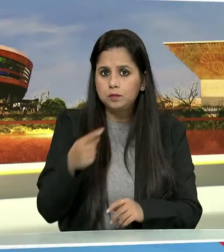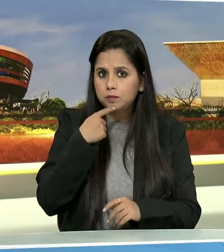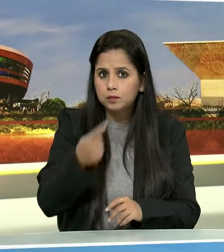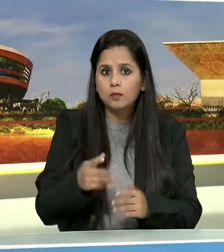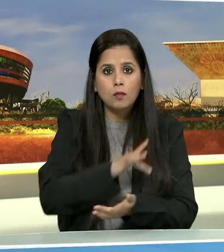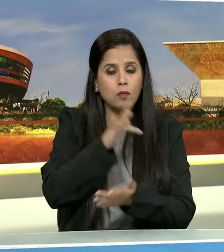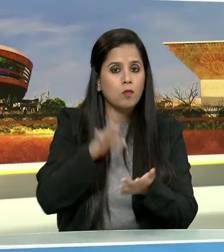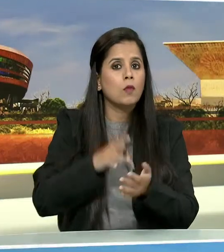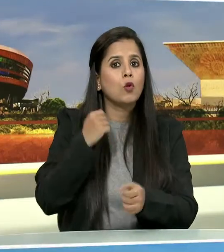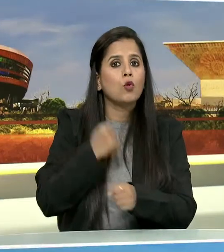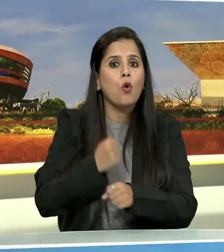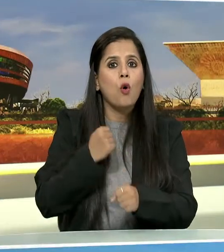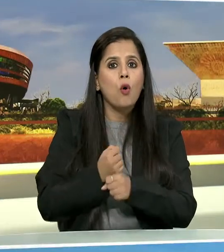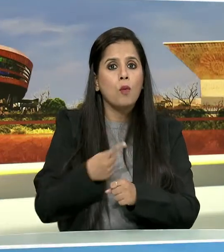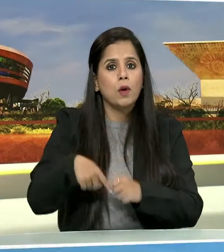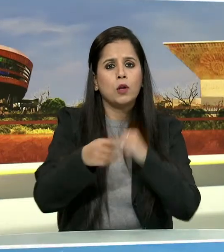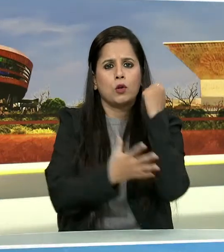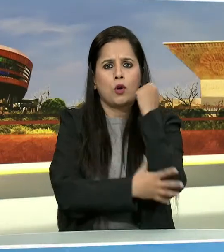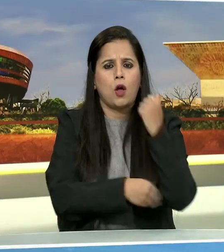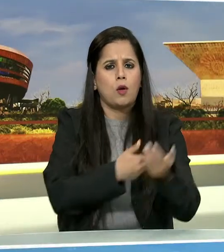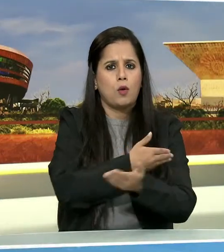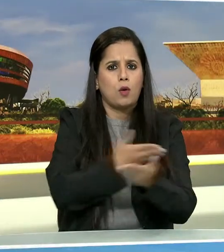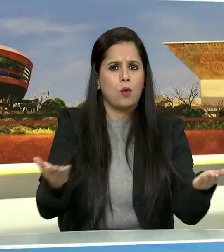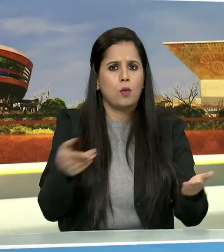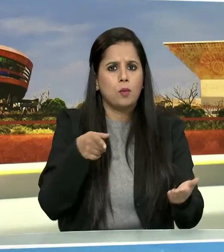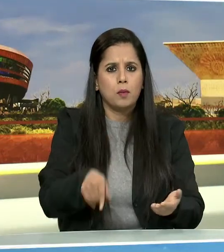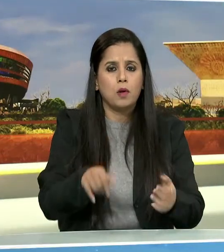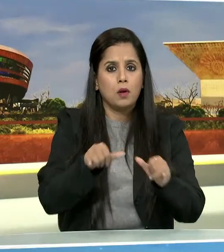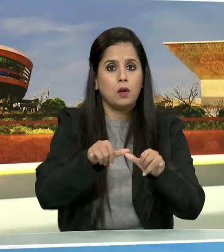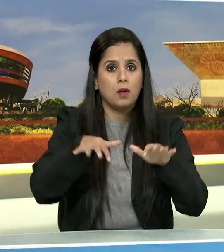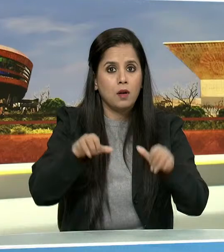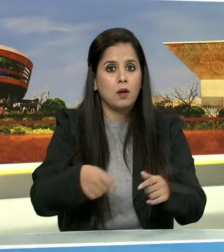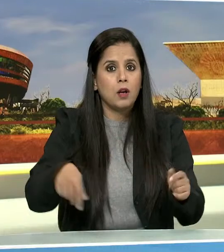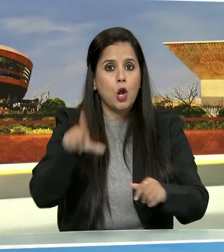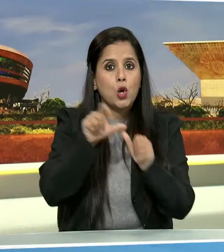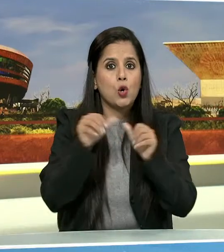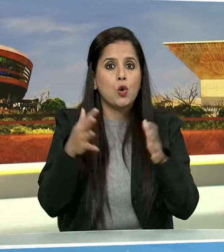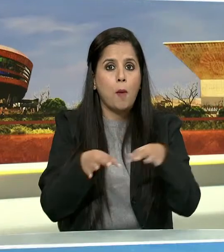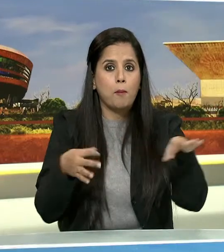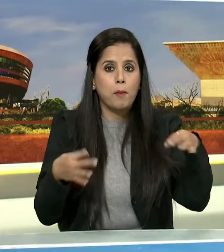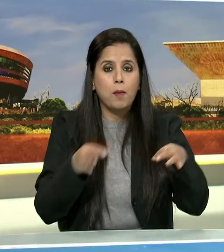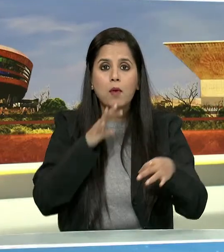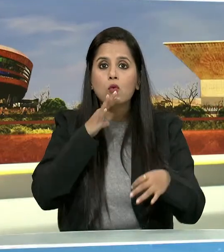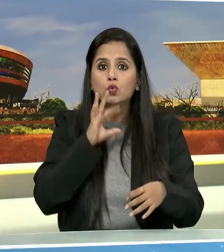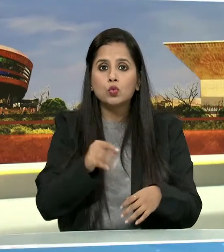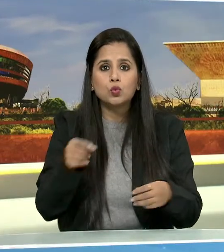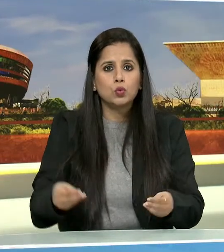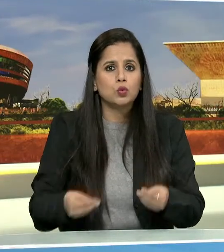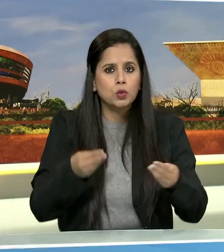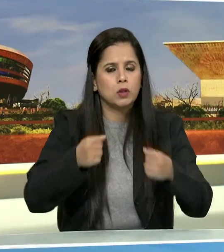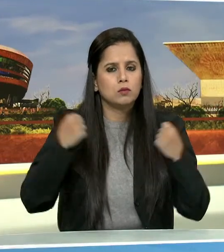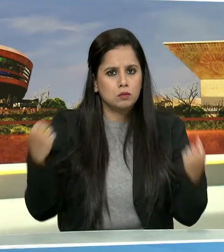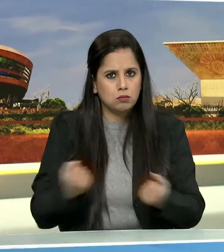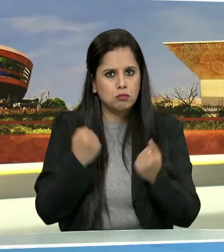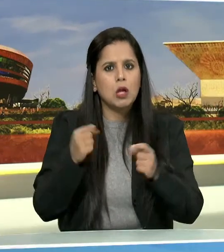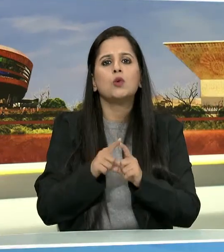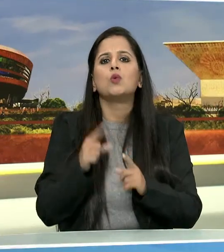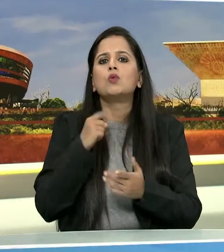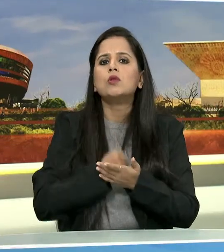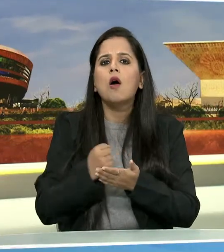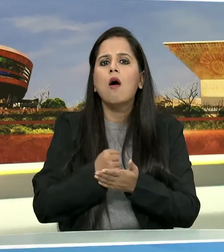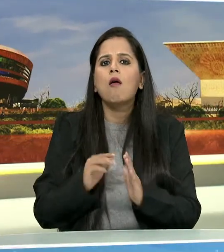कहा कि केंड़ सरकार गरीबों को जमीनों के कानूनी दस्तावेज देने के प्रयाश कर रही है